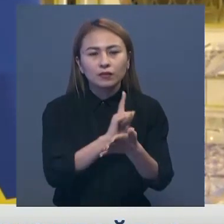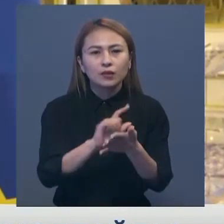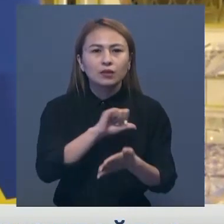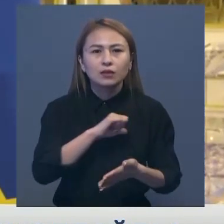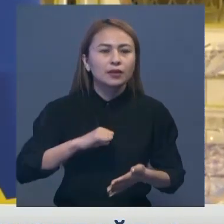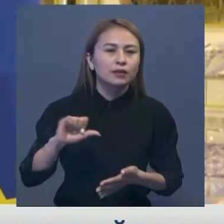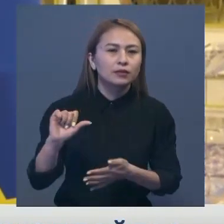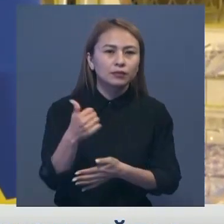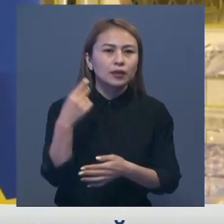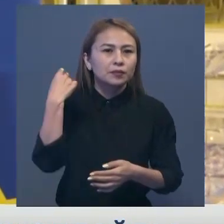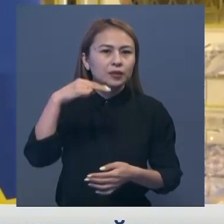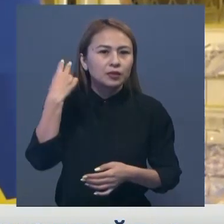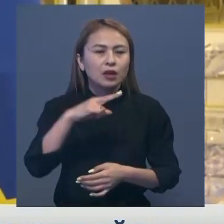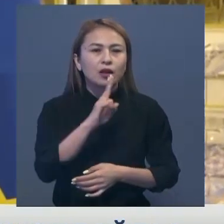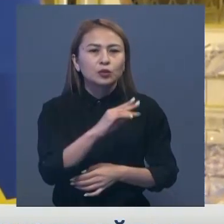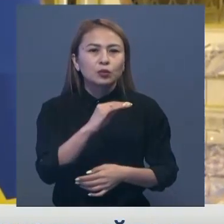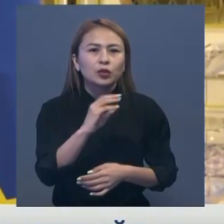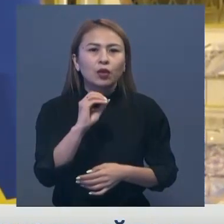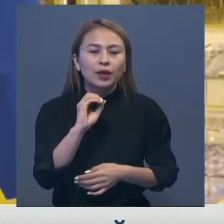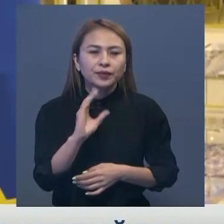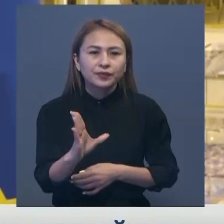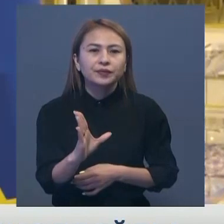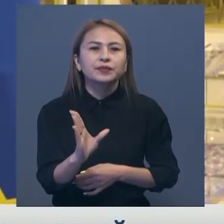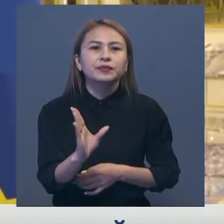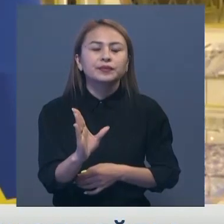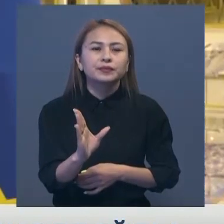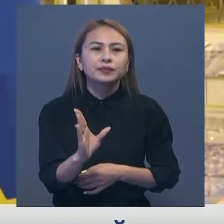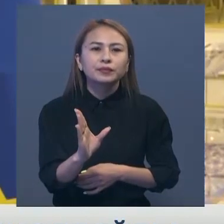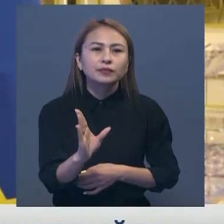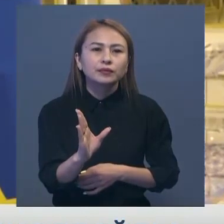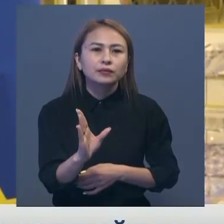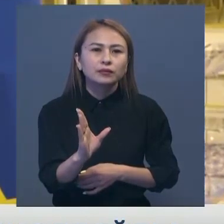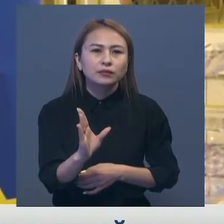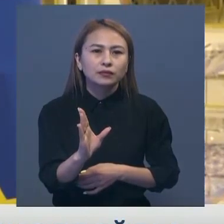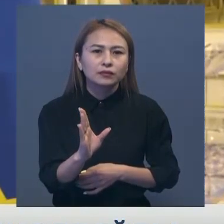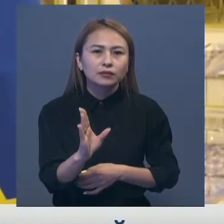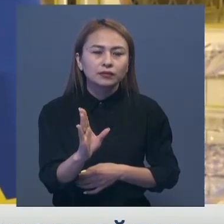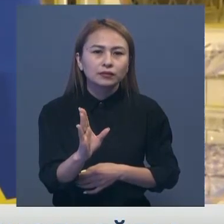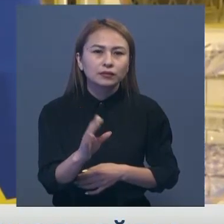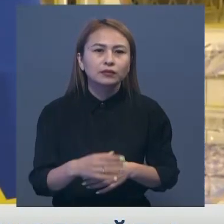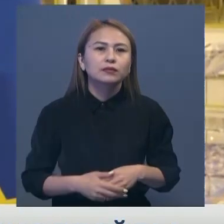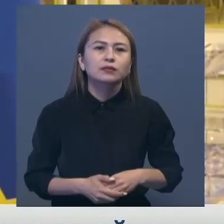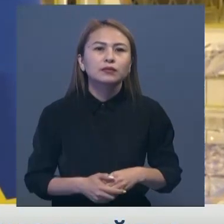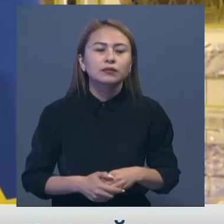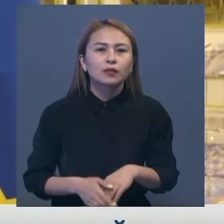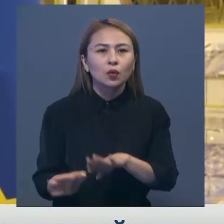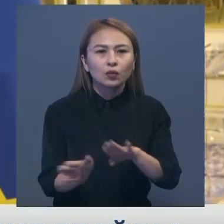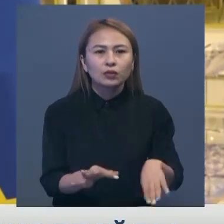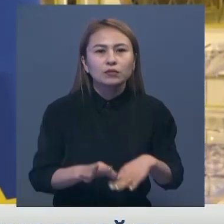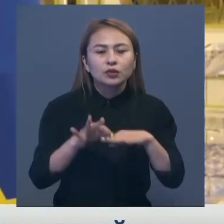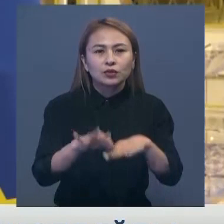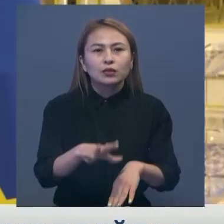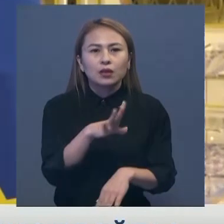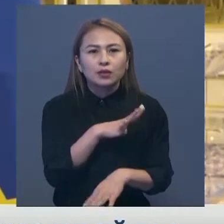біріншіден мұна президентіміз Қасым Жомар Токаев өткізіп жатқан